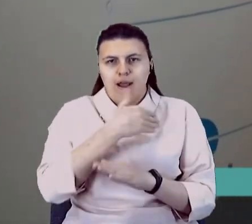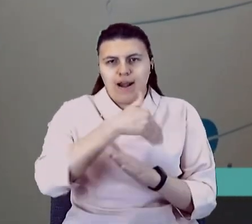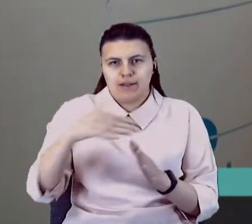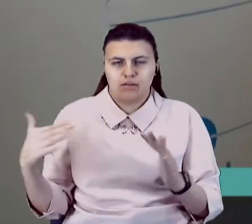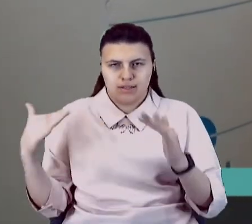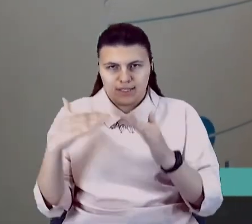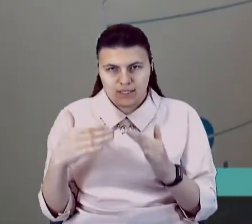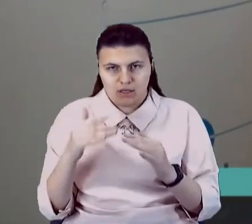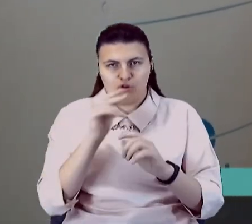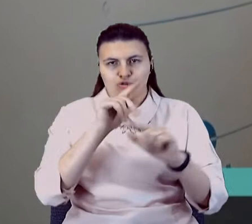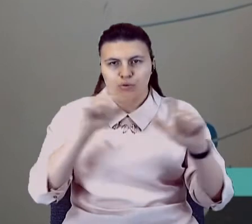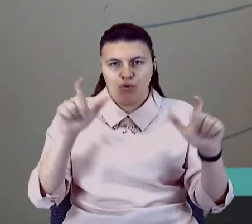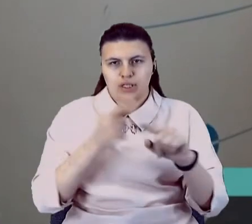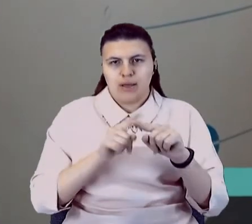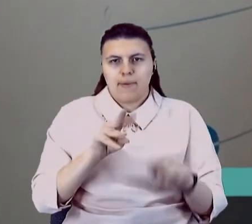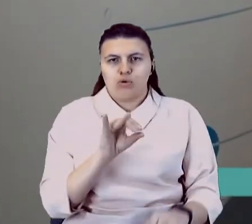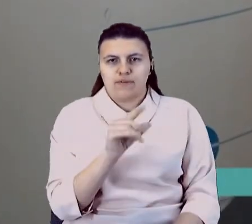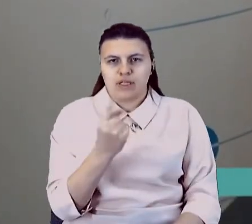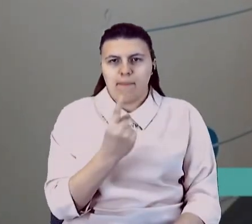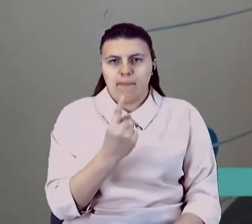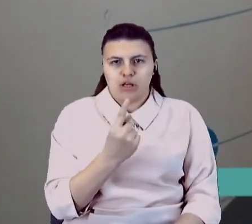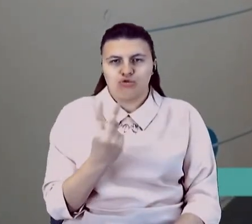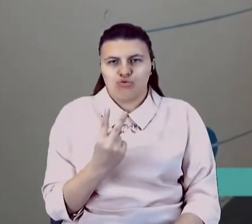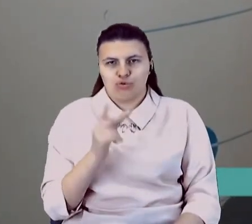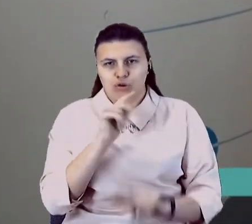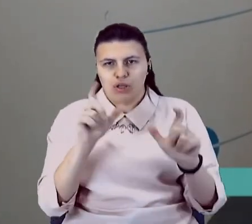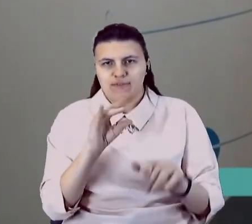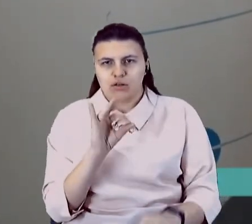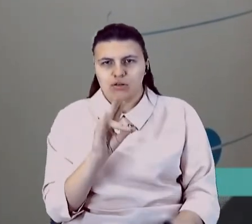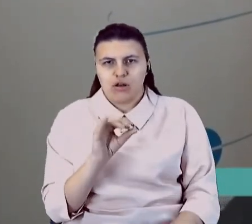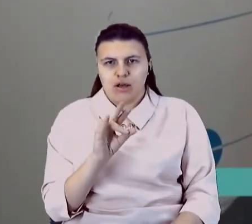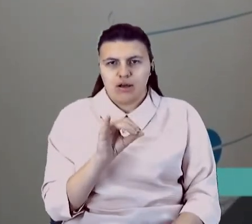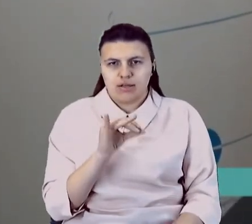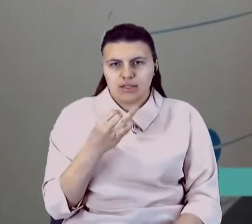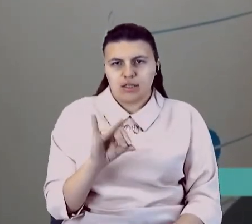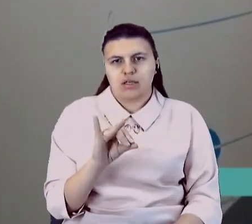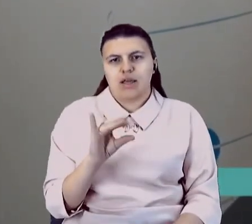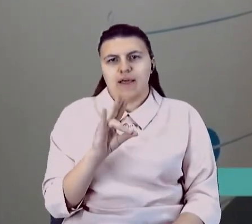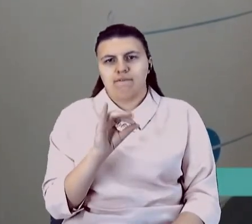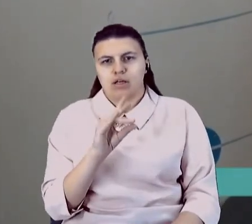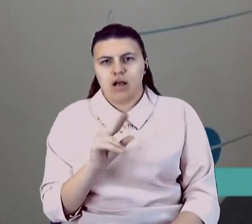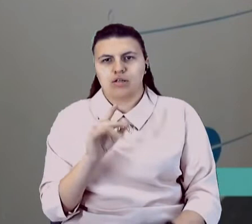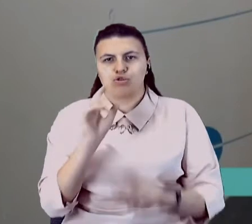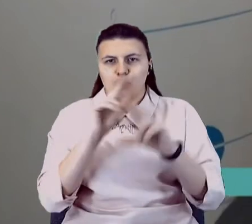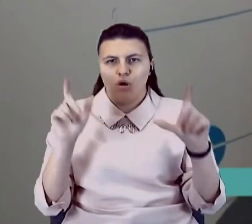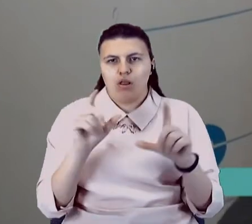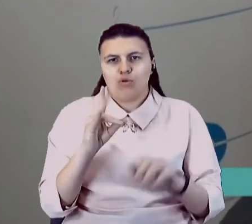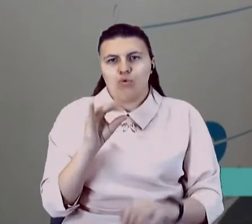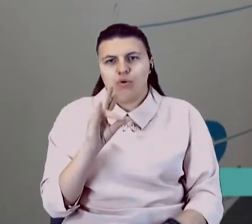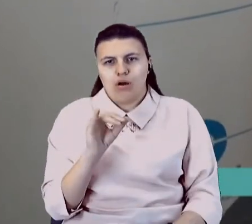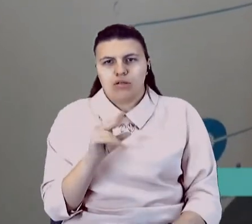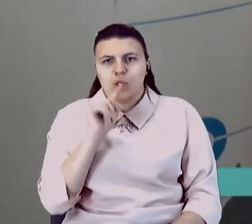це Миронівська перша друга, Світлодарський НВК, Світлодарська школа, Луганська і Новолуганська школа.